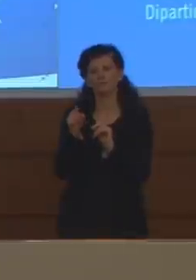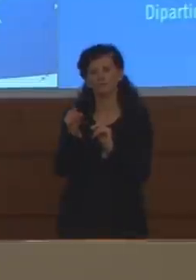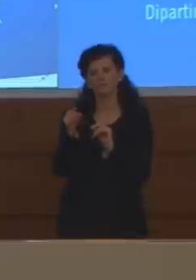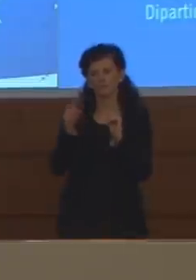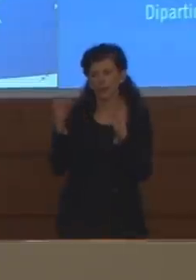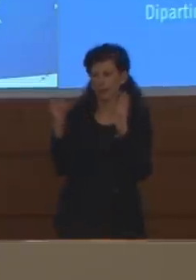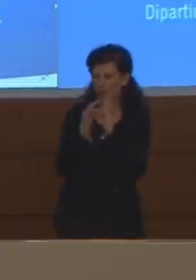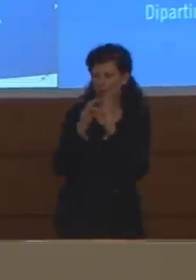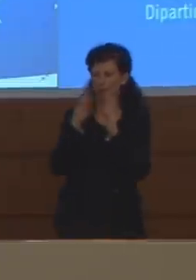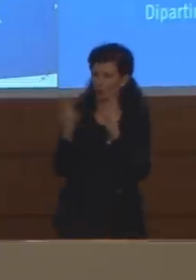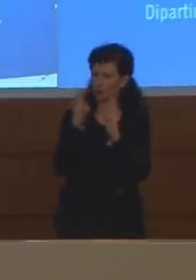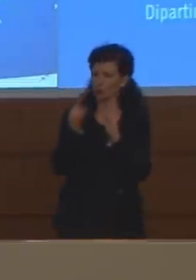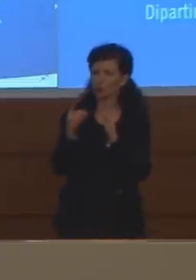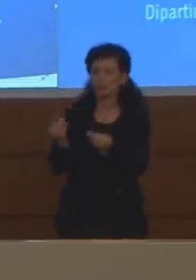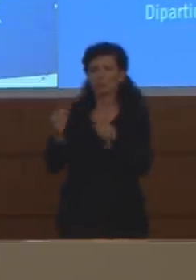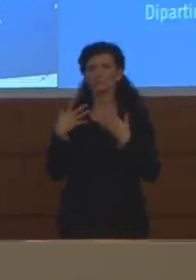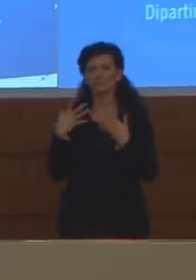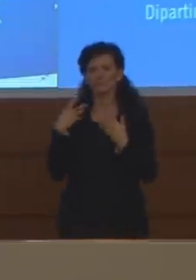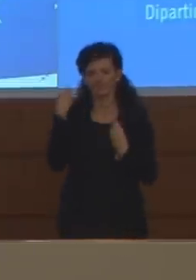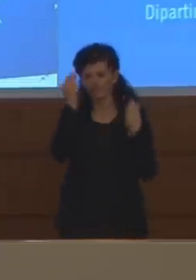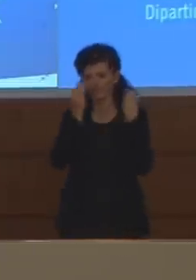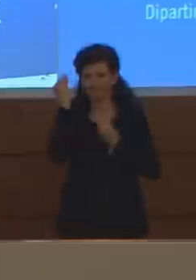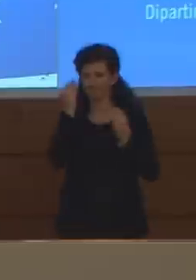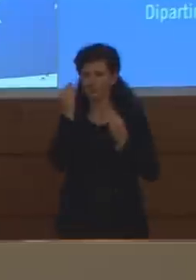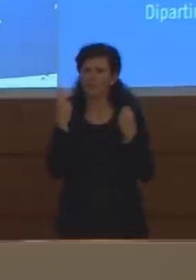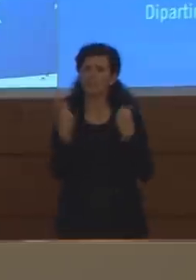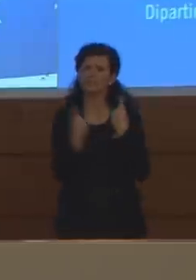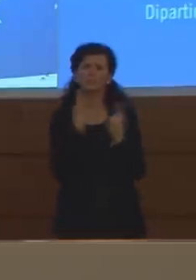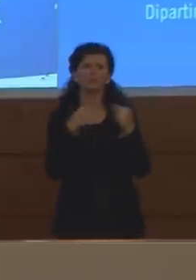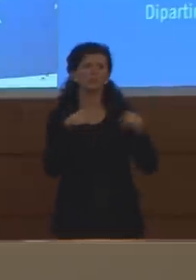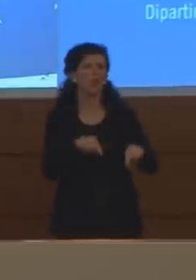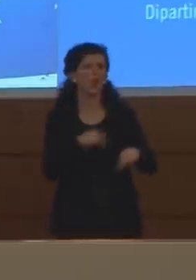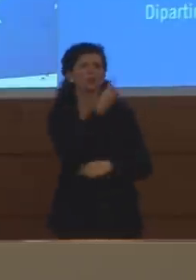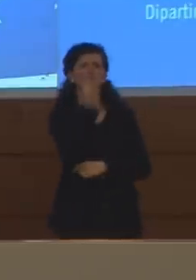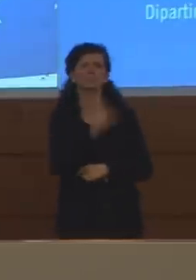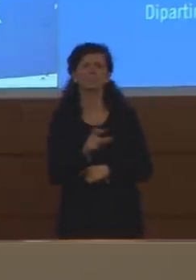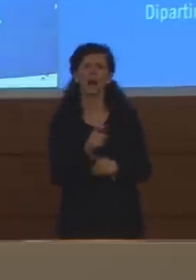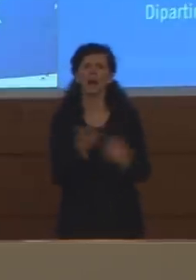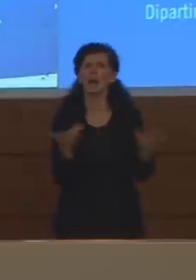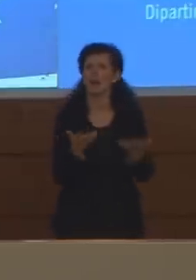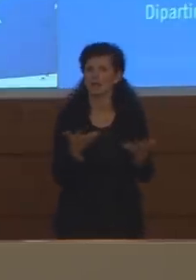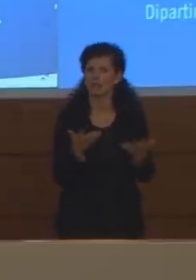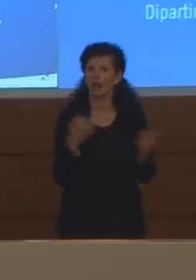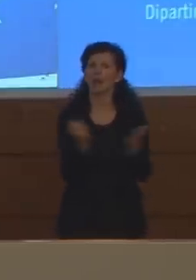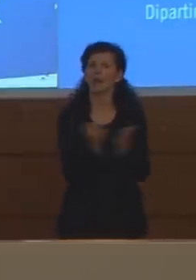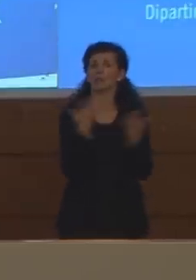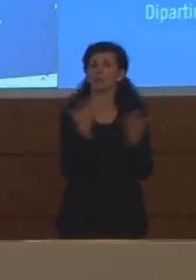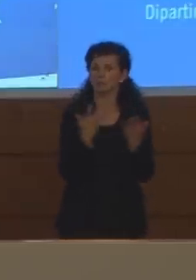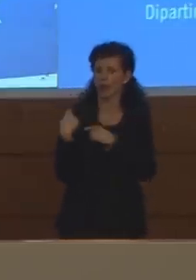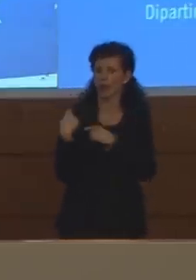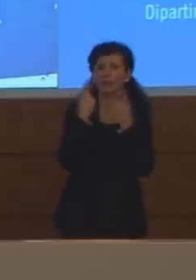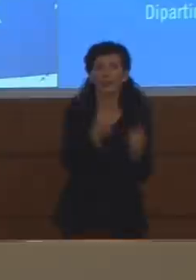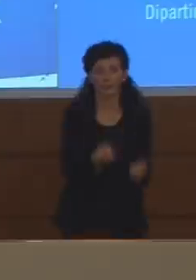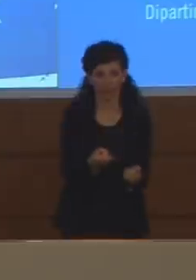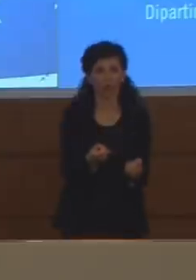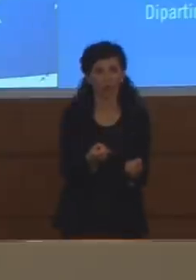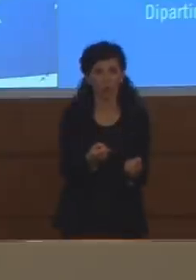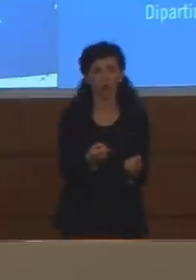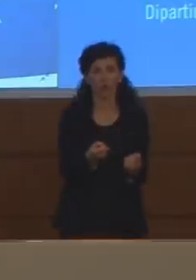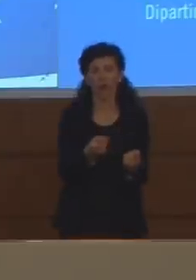riflettere su quello che sta succedendo e su quello che è successo, ovvero ci deve fare